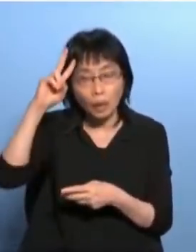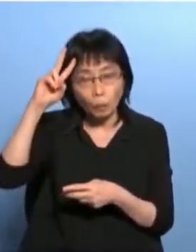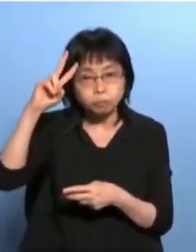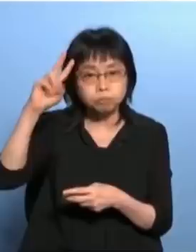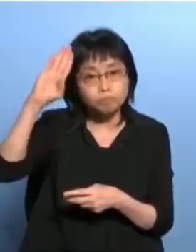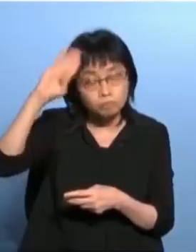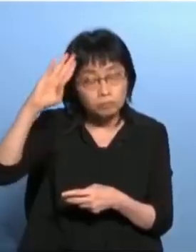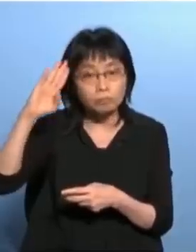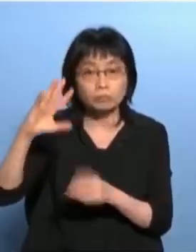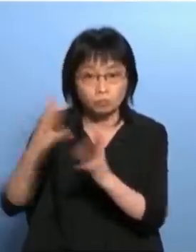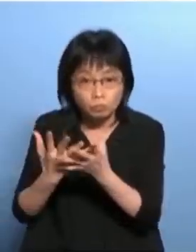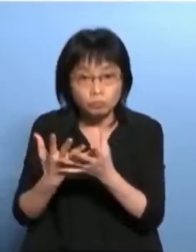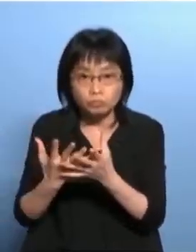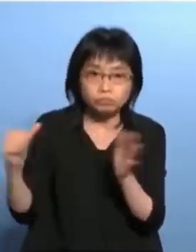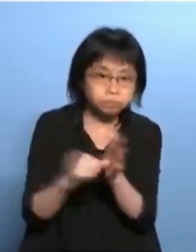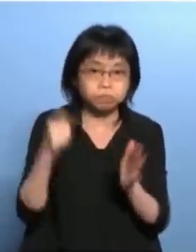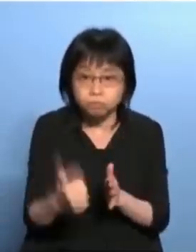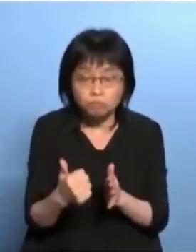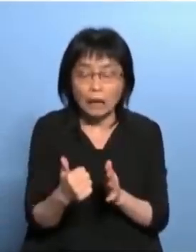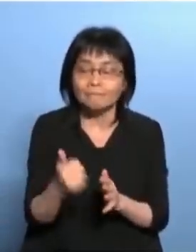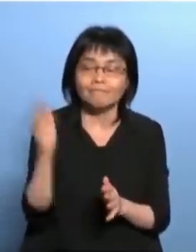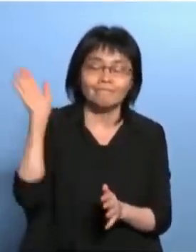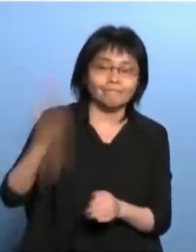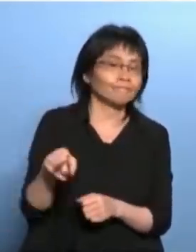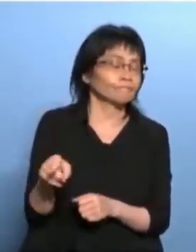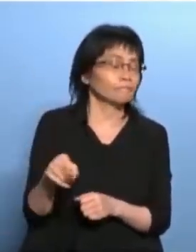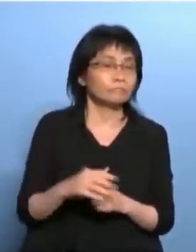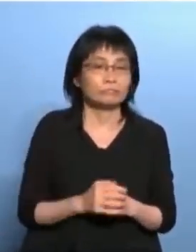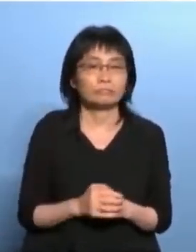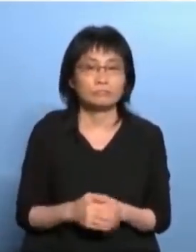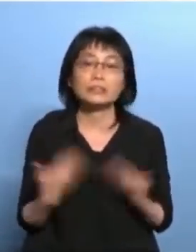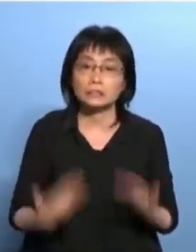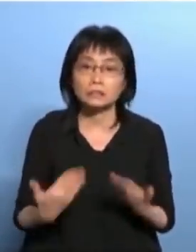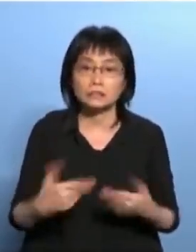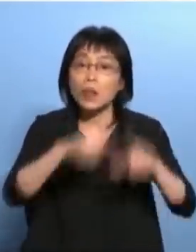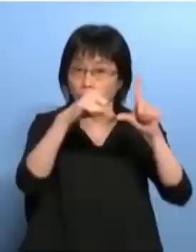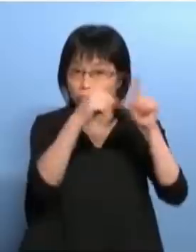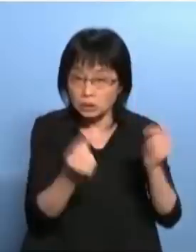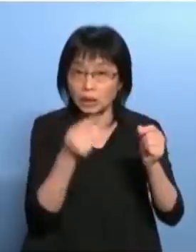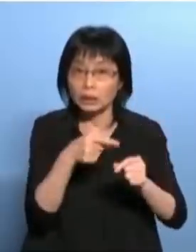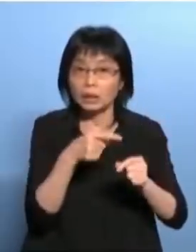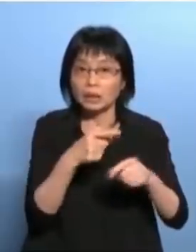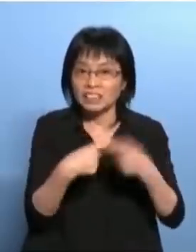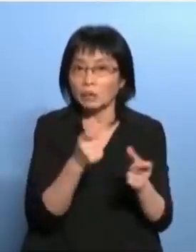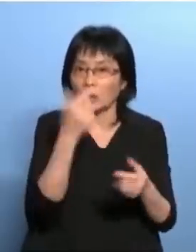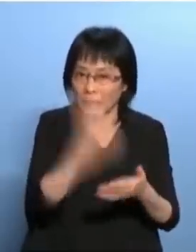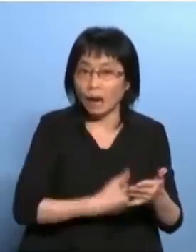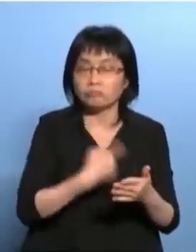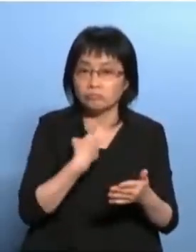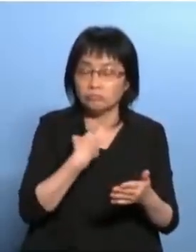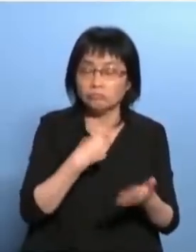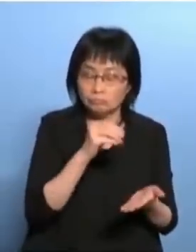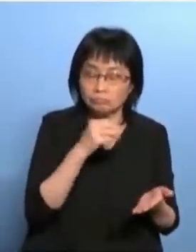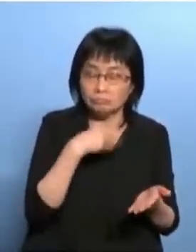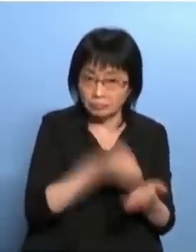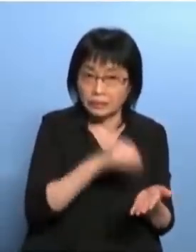我们现在看到就是这样的情况跟着林郑当然要减她的薪金她现在拉着黑警一起就要管治香港